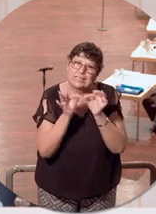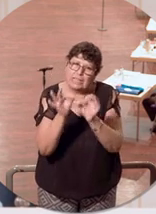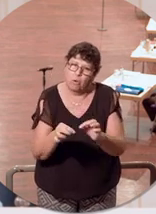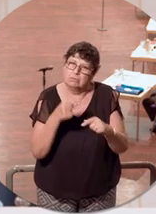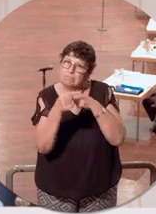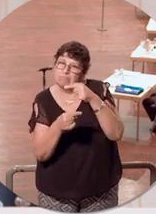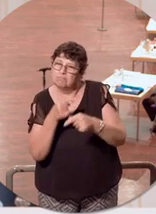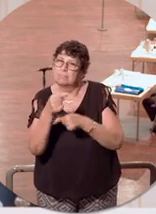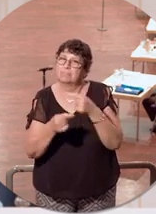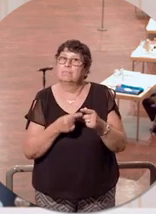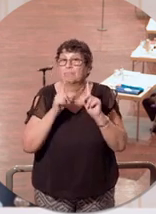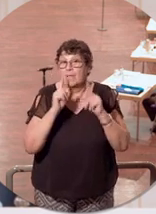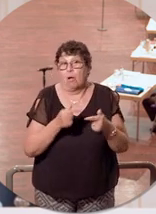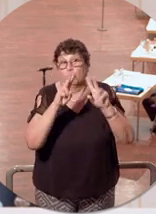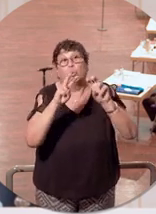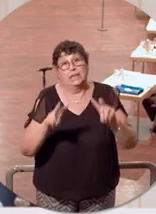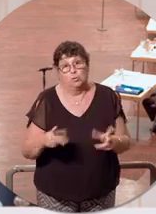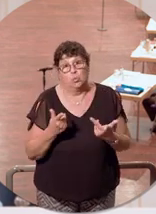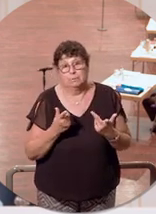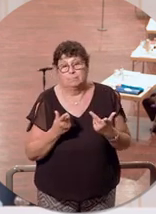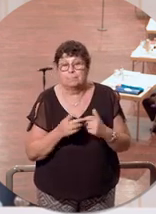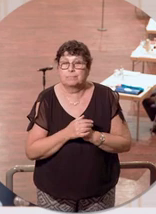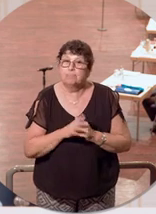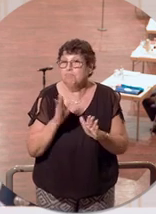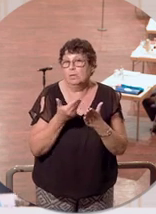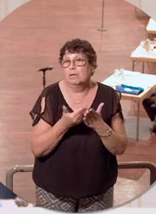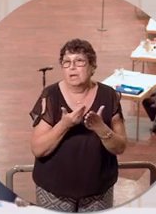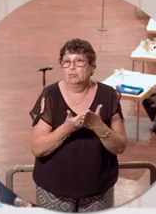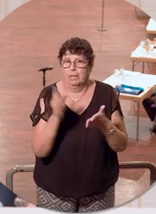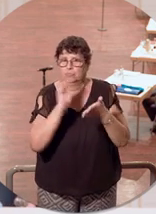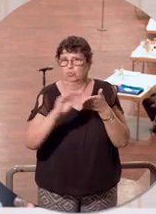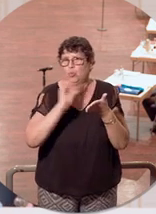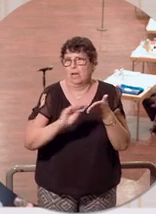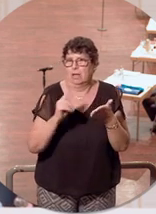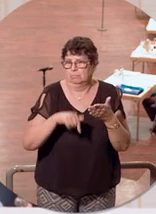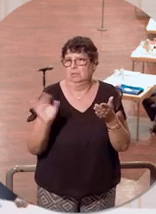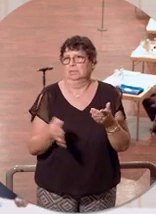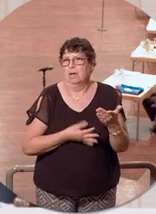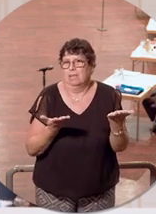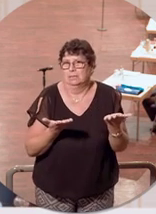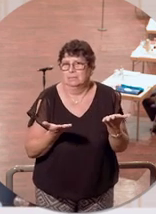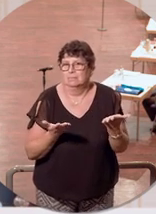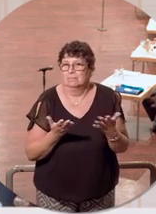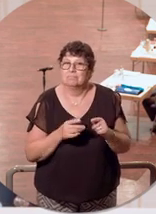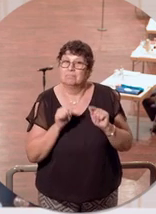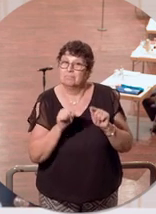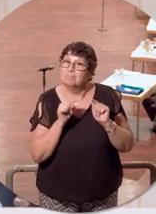auch untersuchen lassen, und zwar am Beispiel von Schulen im Saarland, weil das eben die